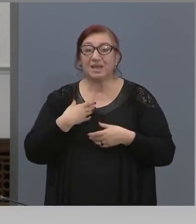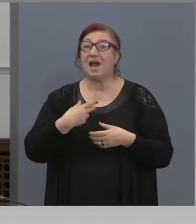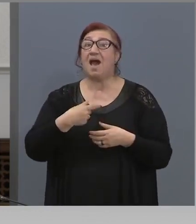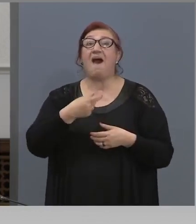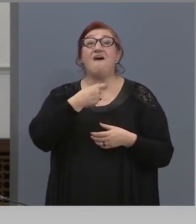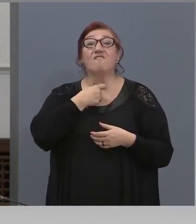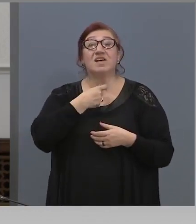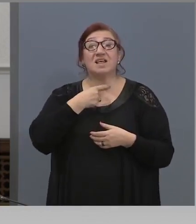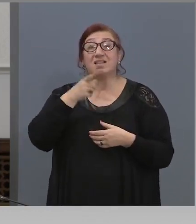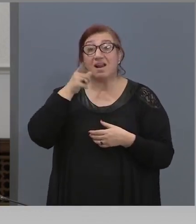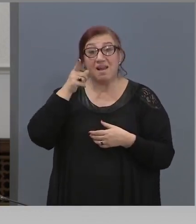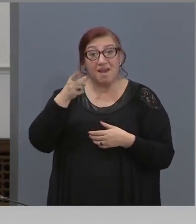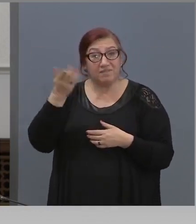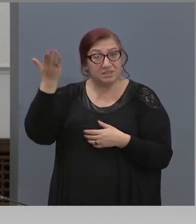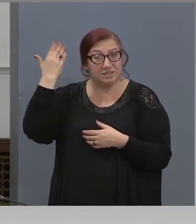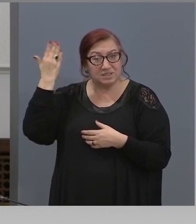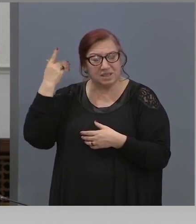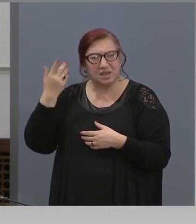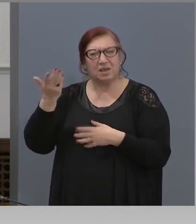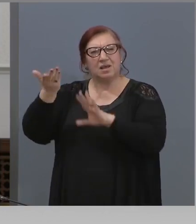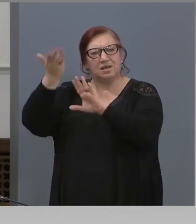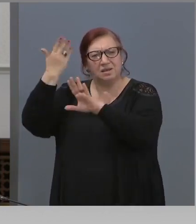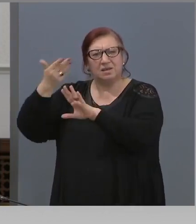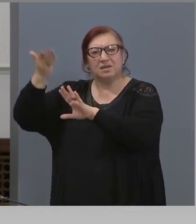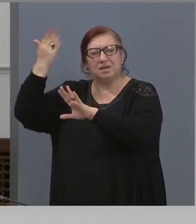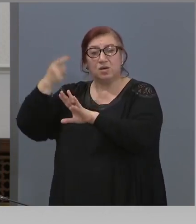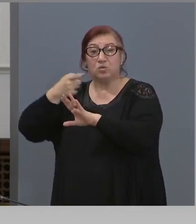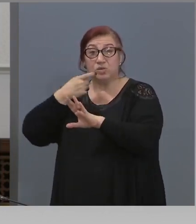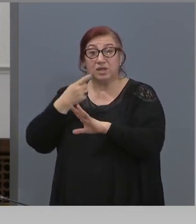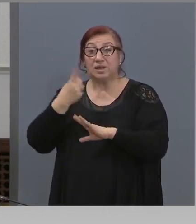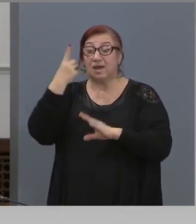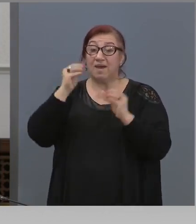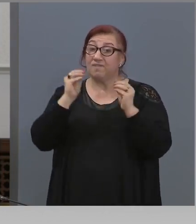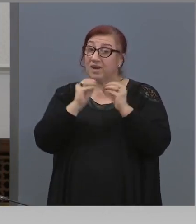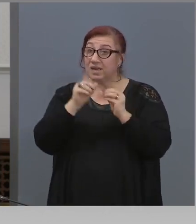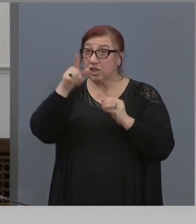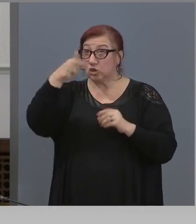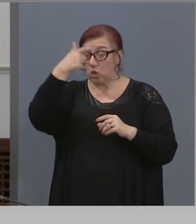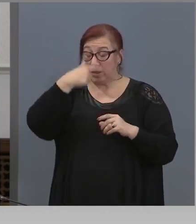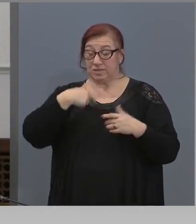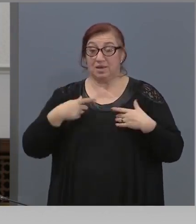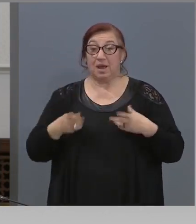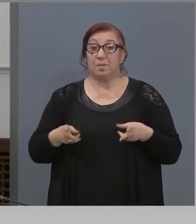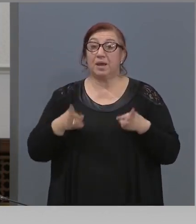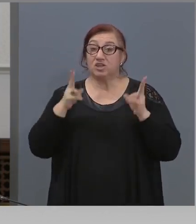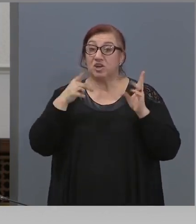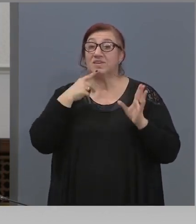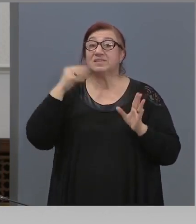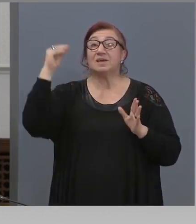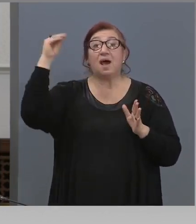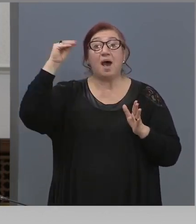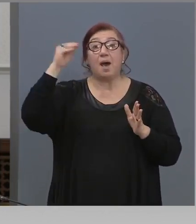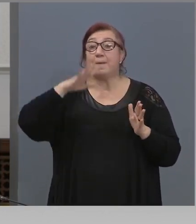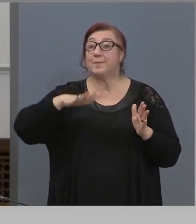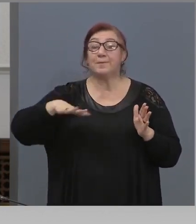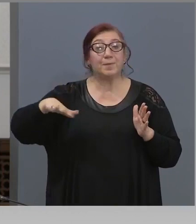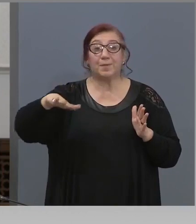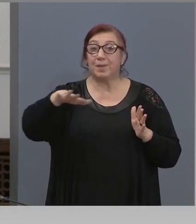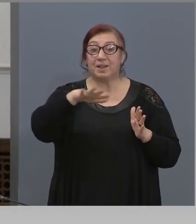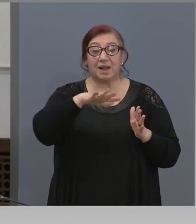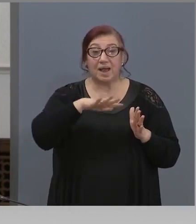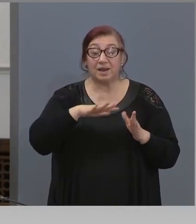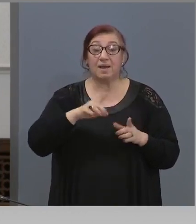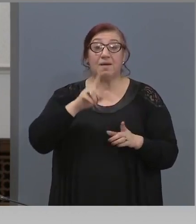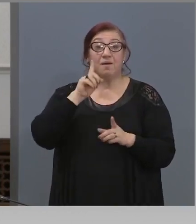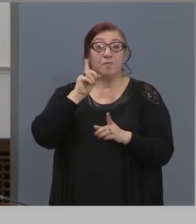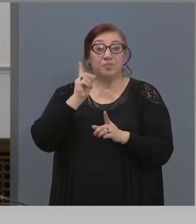веднъж на един великден и решил в себе си, че за България трябва да работи